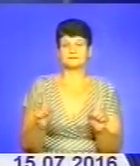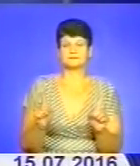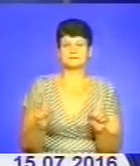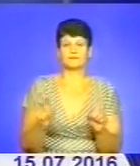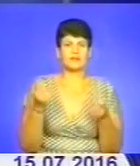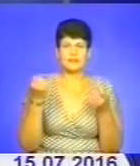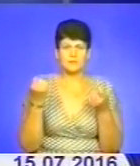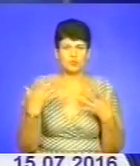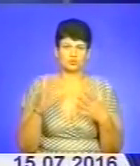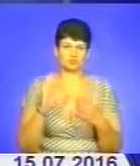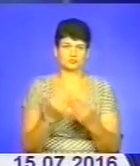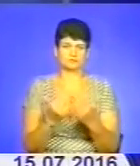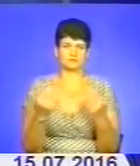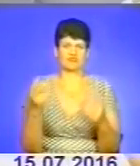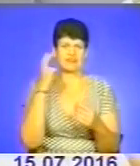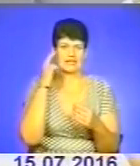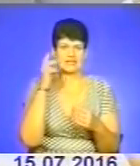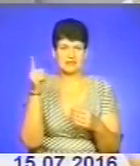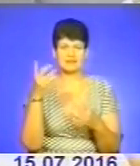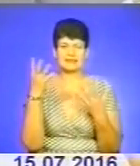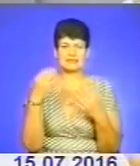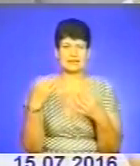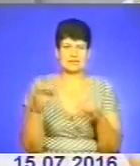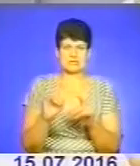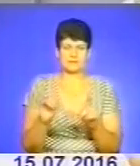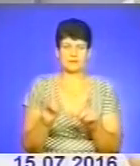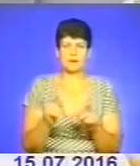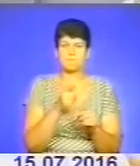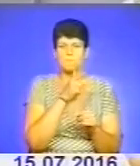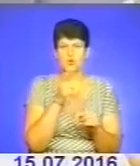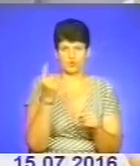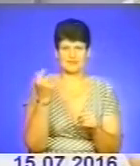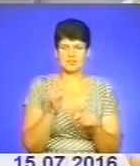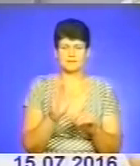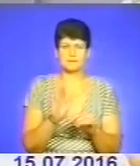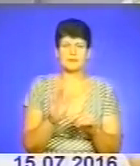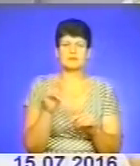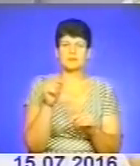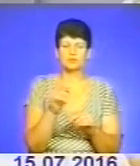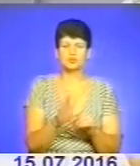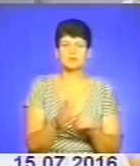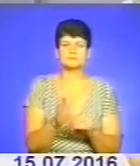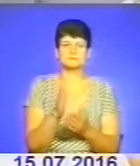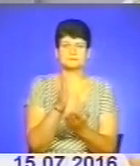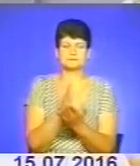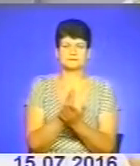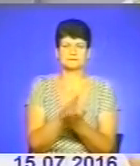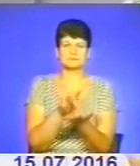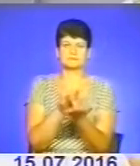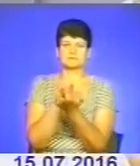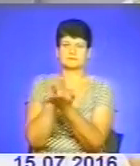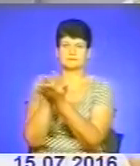вона не просто буде виставлятися в Києві на День Незалежності і там протягом тижня. Вона буде мати такий тур по